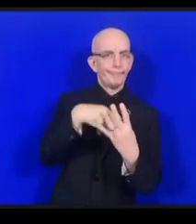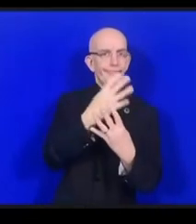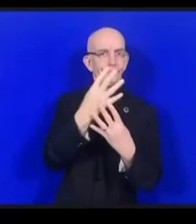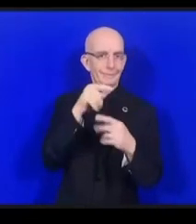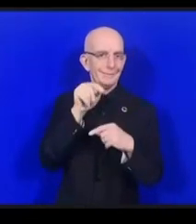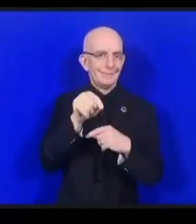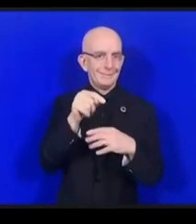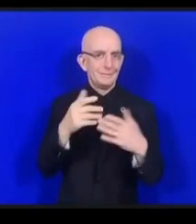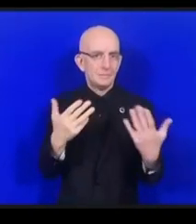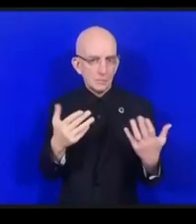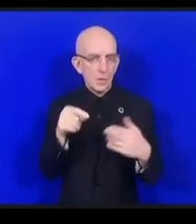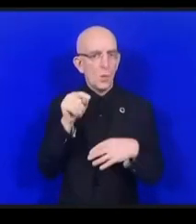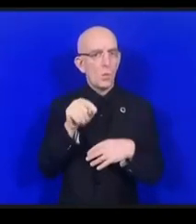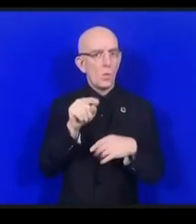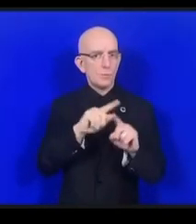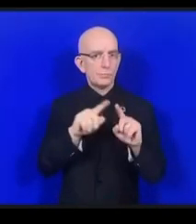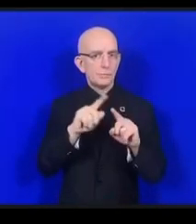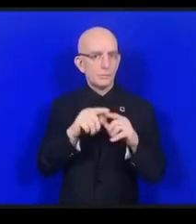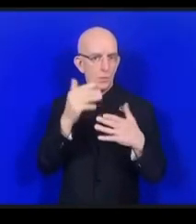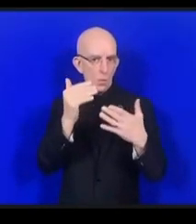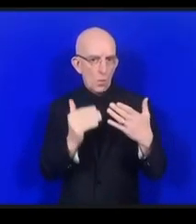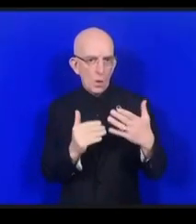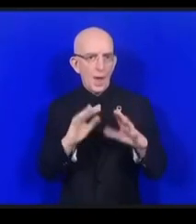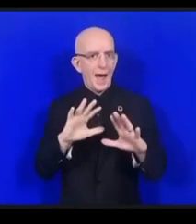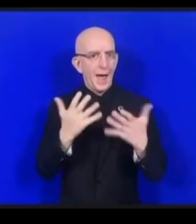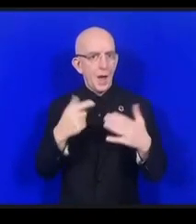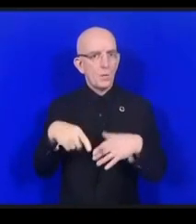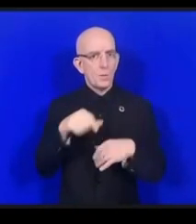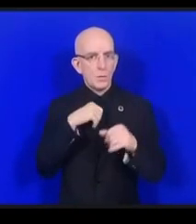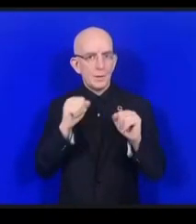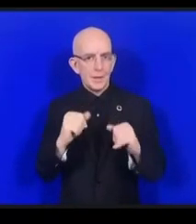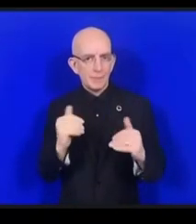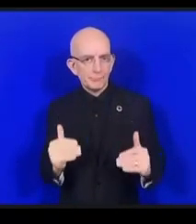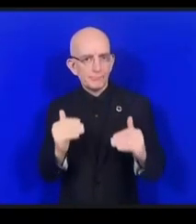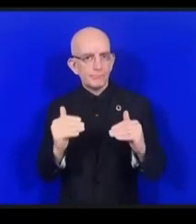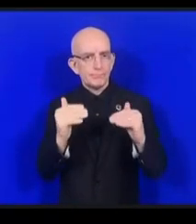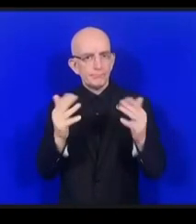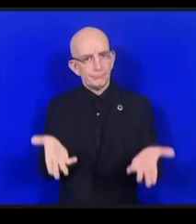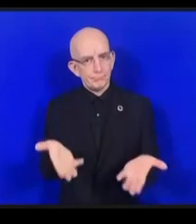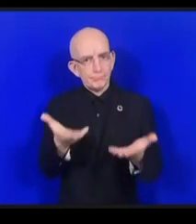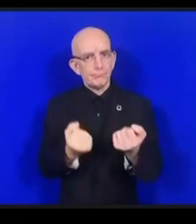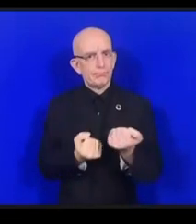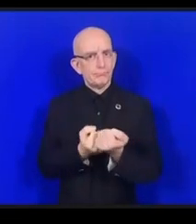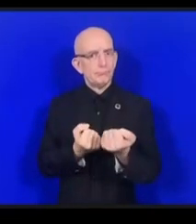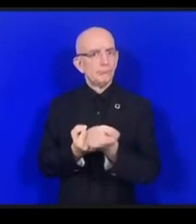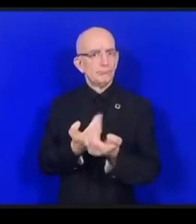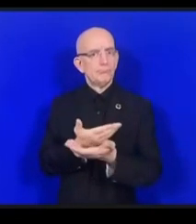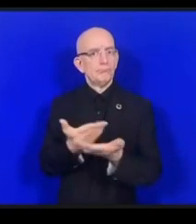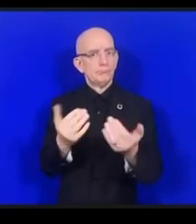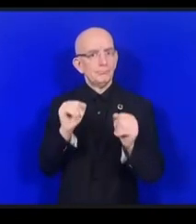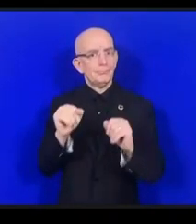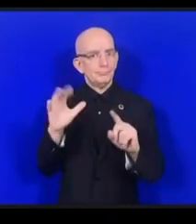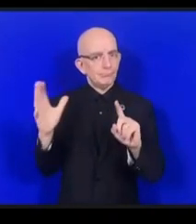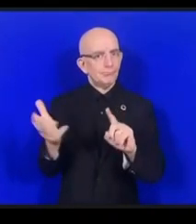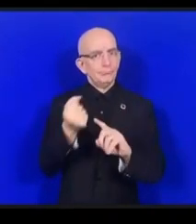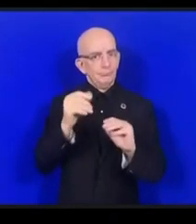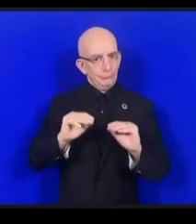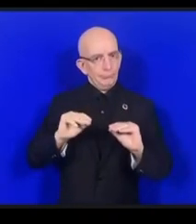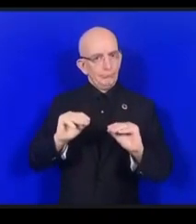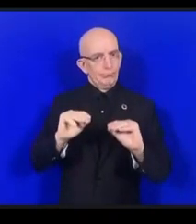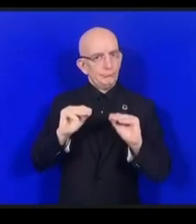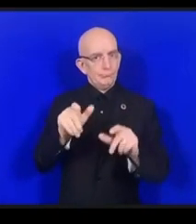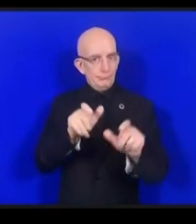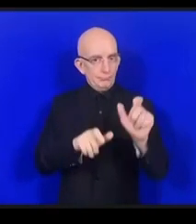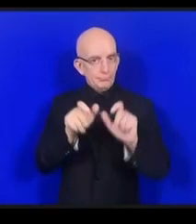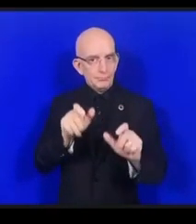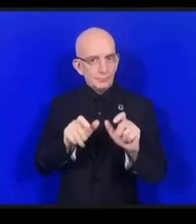cela fait partie de la composante des renforcements des capacités. Et cela nous permet d'éduquer les gens, non seulement concernant ce que sont les ODD, mais